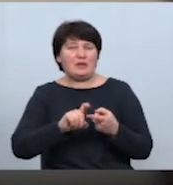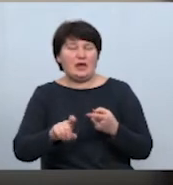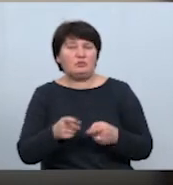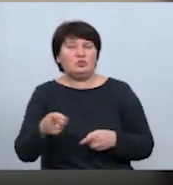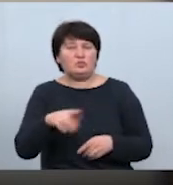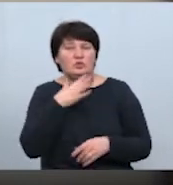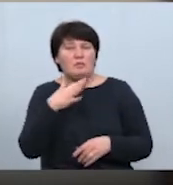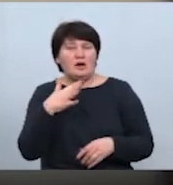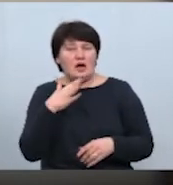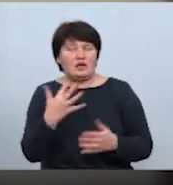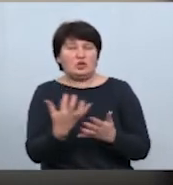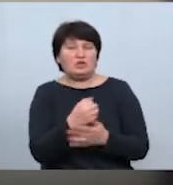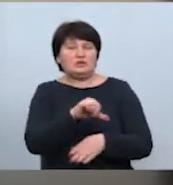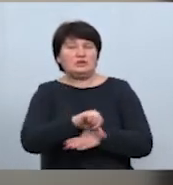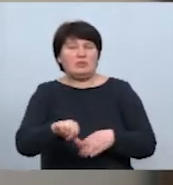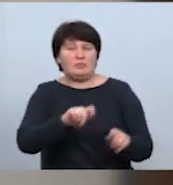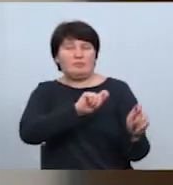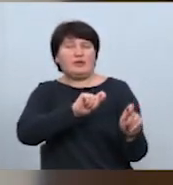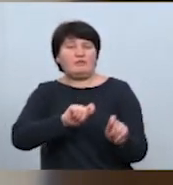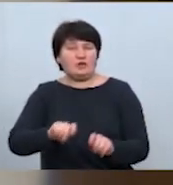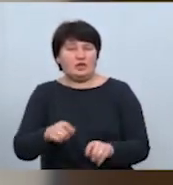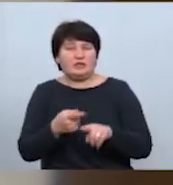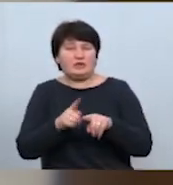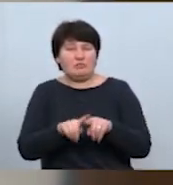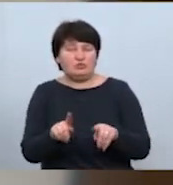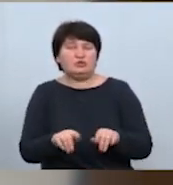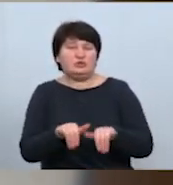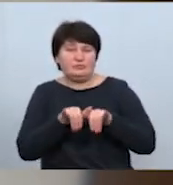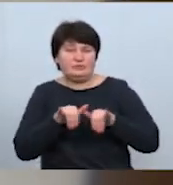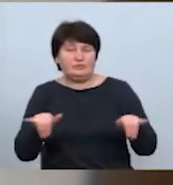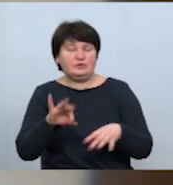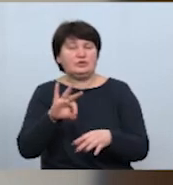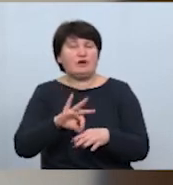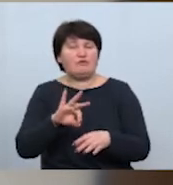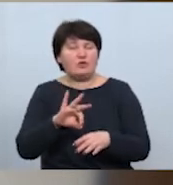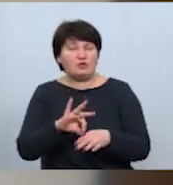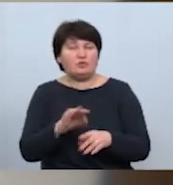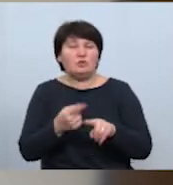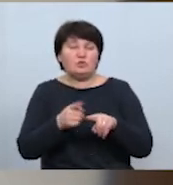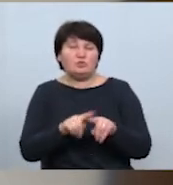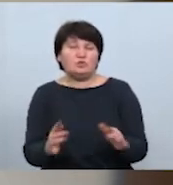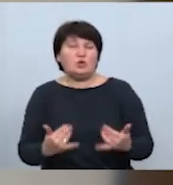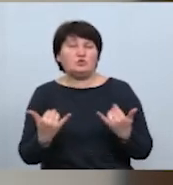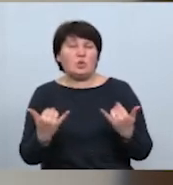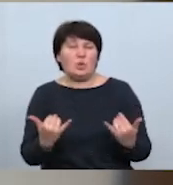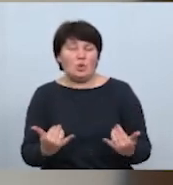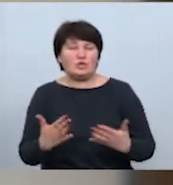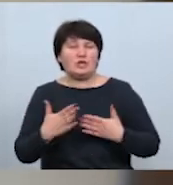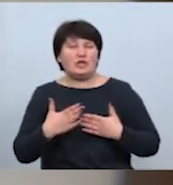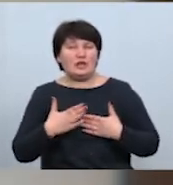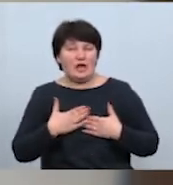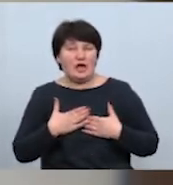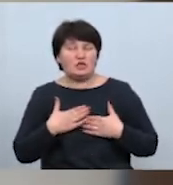багато заробітчан повернулося і це може ініціювати в нас підвищення захворюваності. Тому на сьогодні саме наше перше